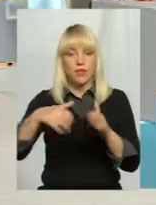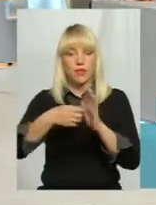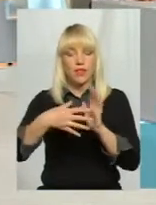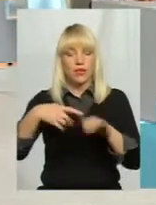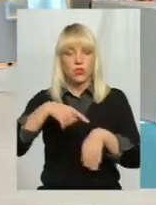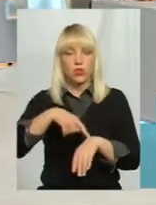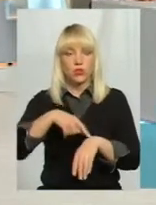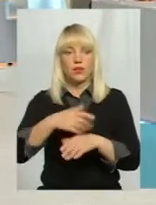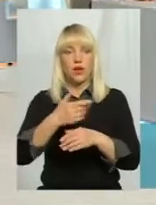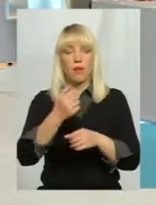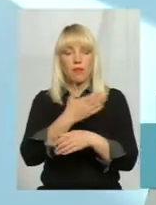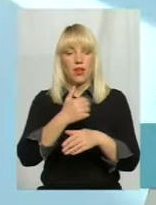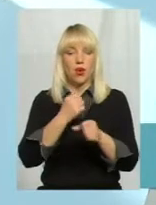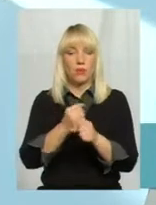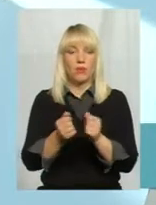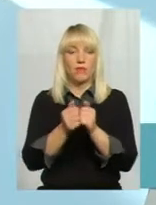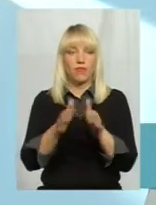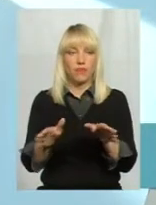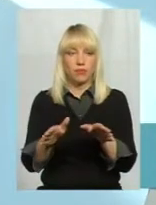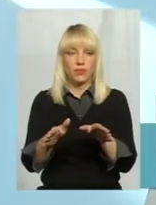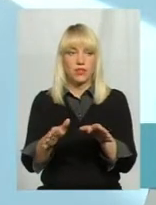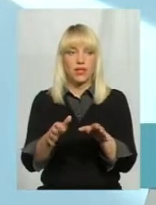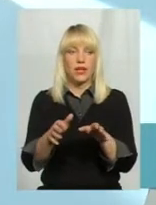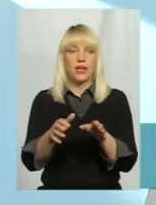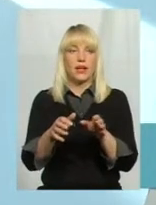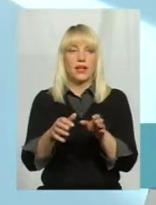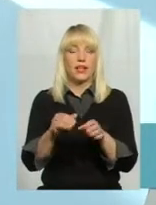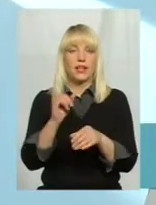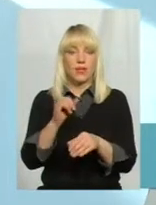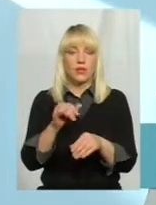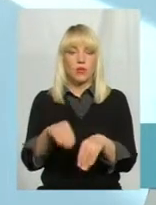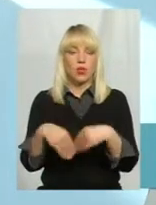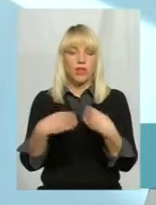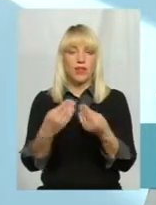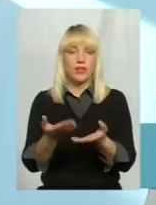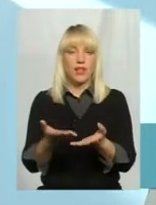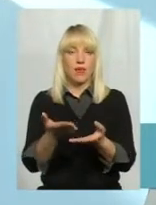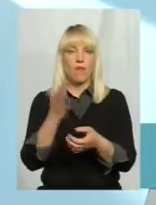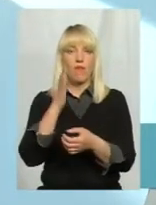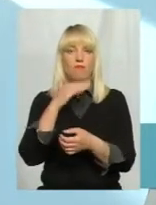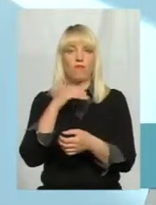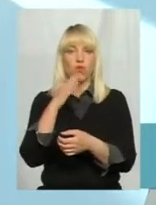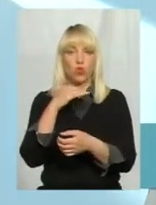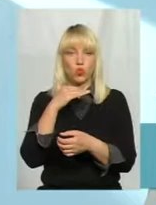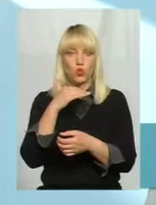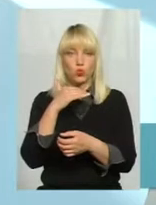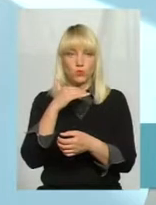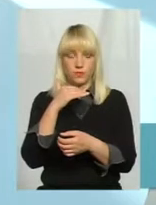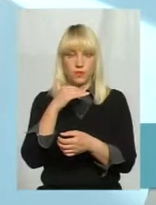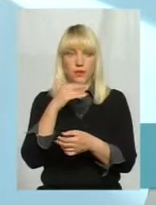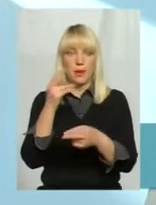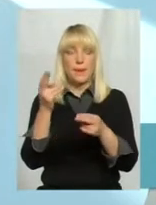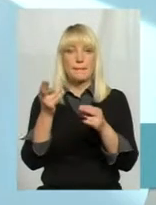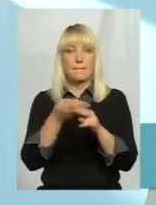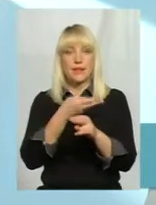робимо випуск, навіть оцих 10 міліграм на літр, ми робимо випуск і подаємо вже воду без